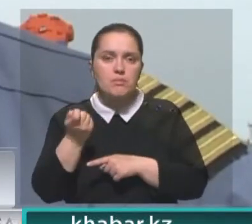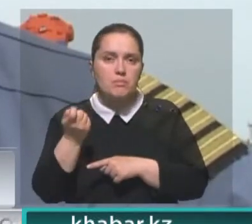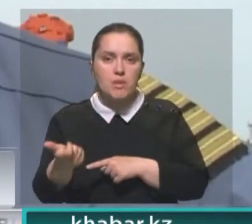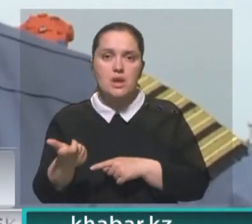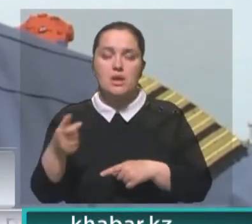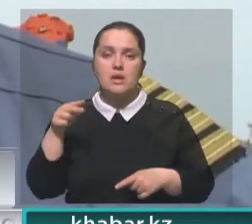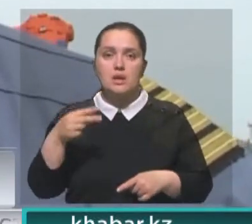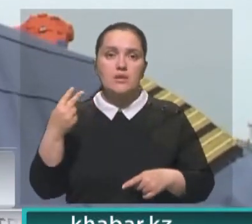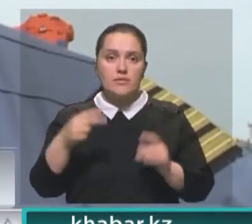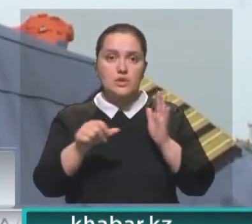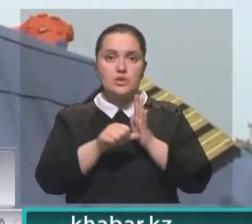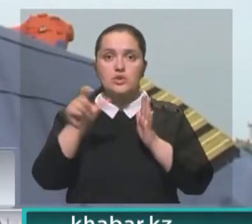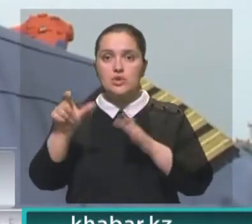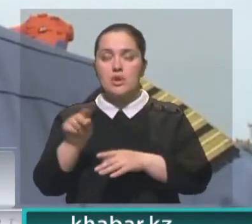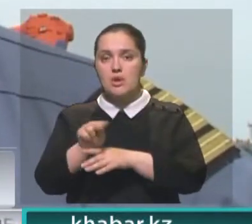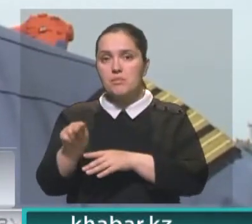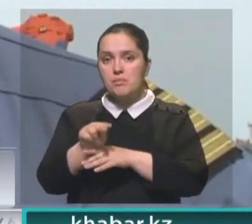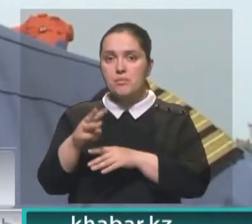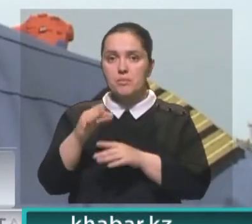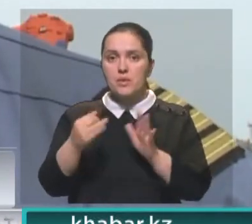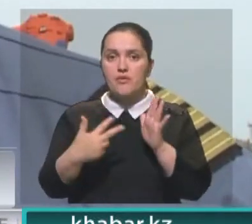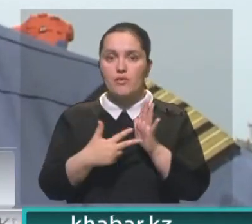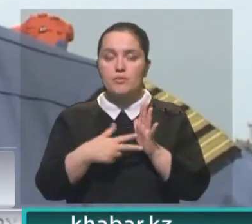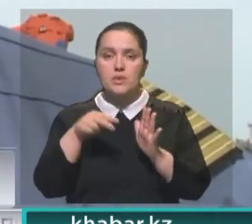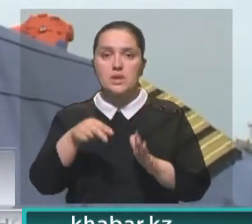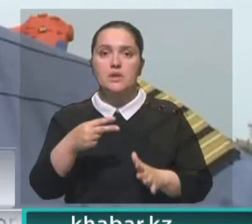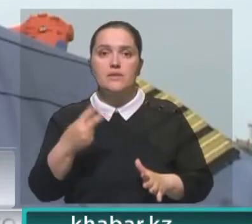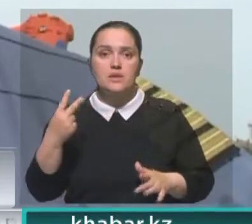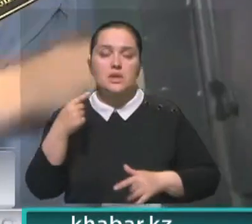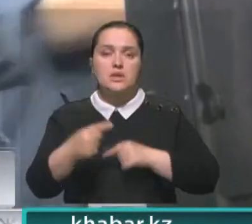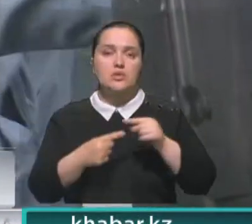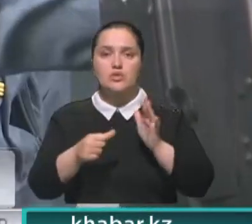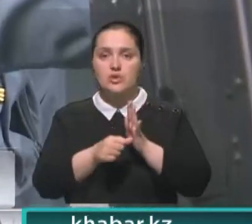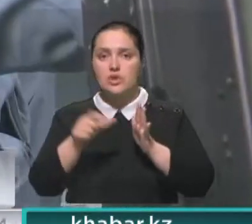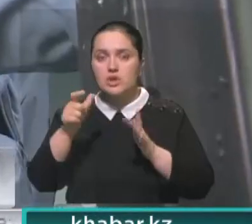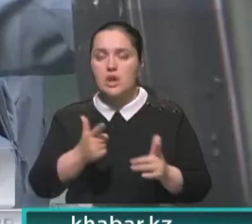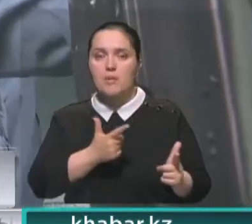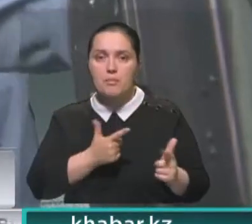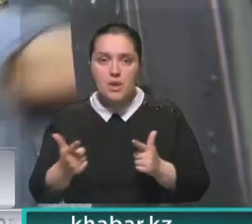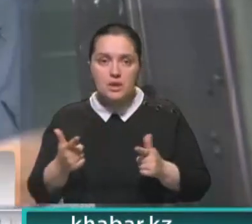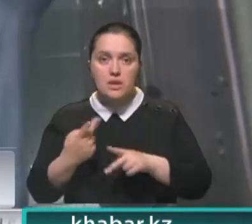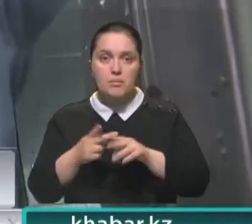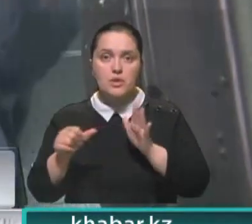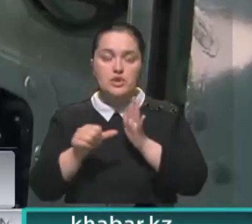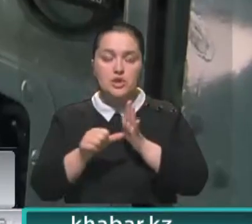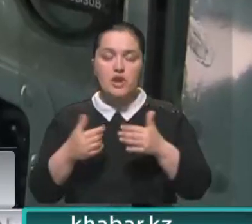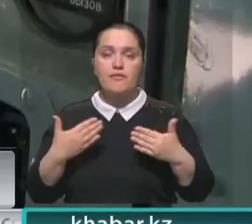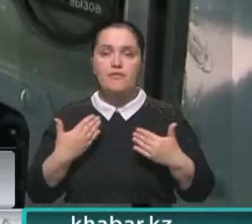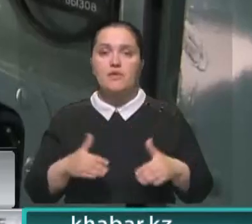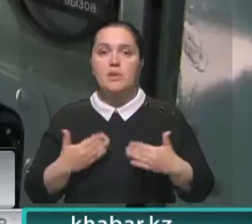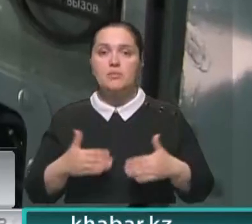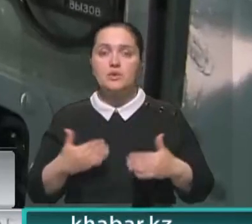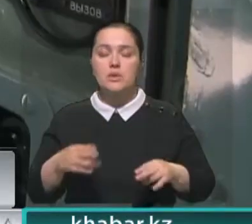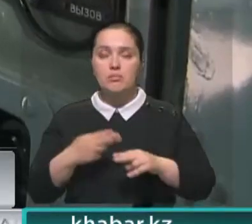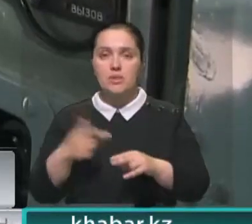2020 году мы 6 человек отучили на Ми-8, и в 22-м следующие 6 человек. В подготовку этих шестерых выпускников Академии